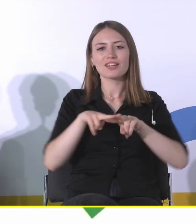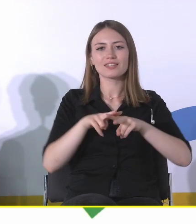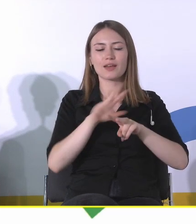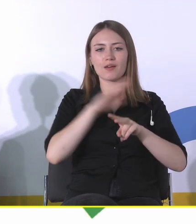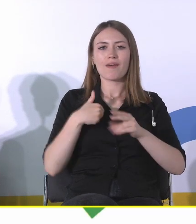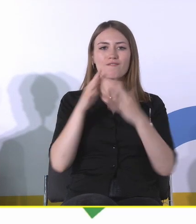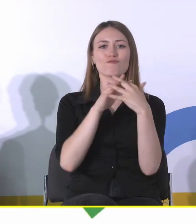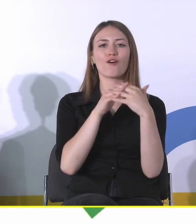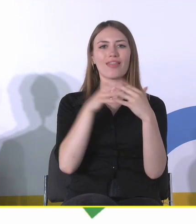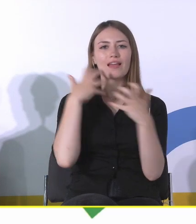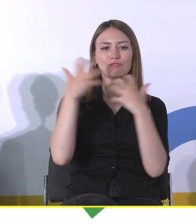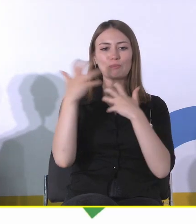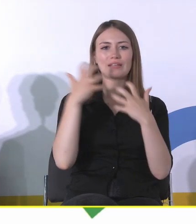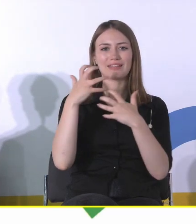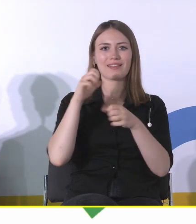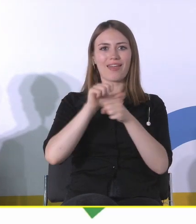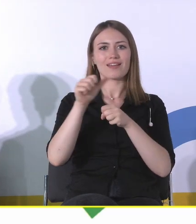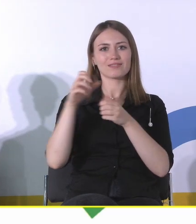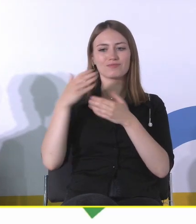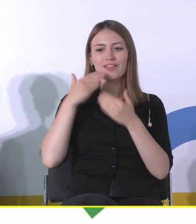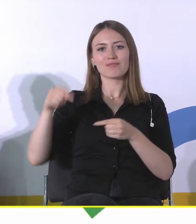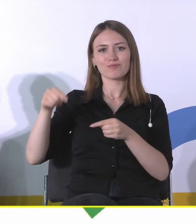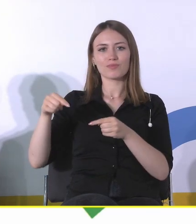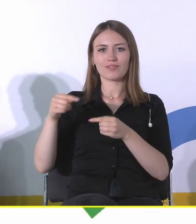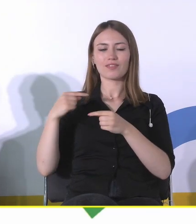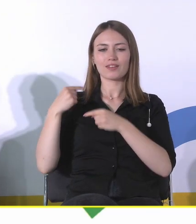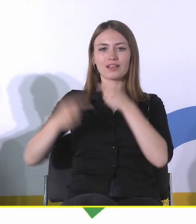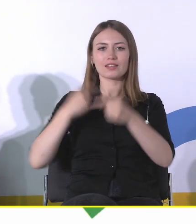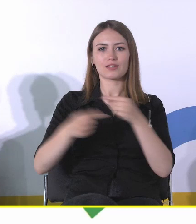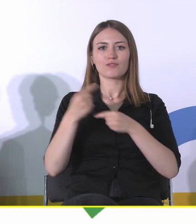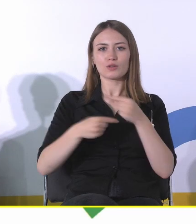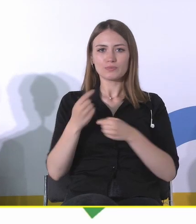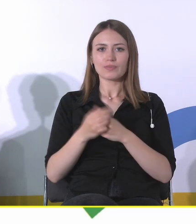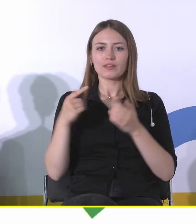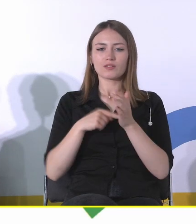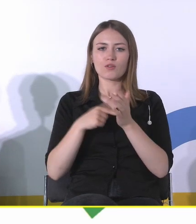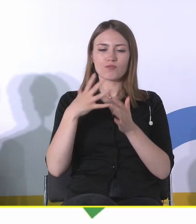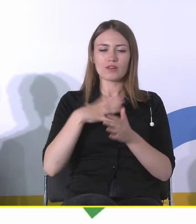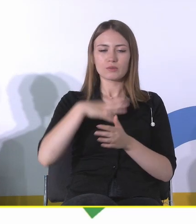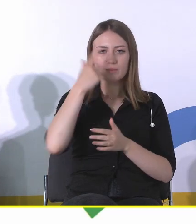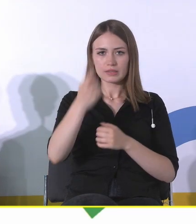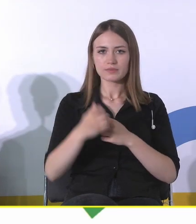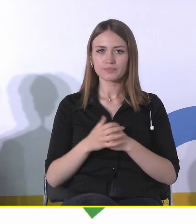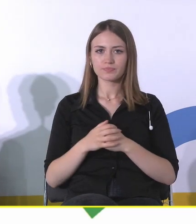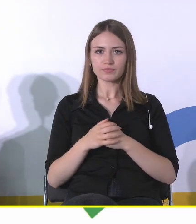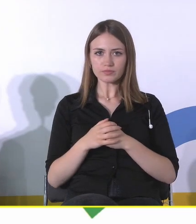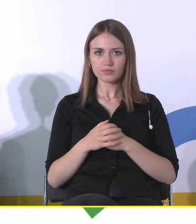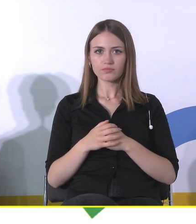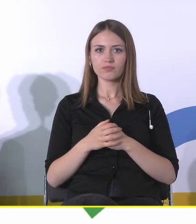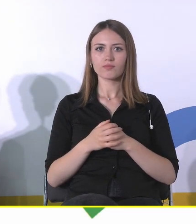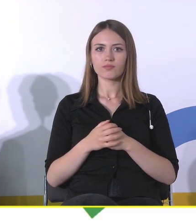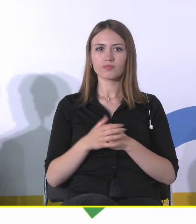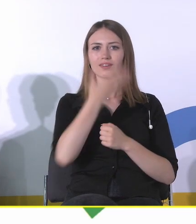w jedną i w drugą stronę. I o tym musimy pamiętać. Nie wiem, czy to jest moment, żebyśmy